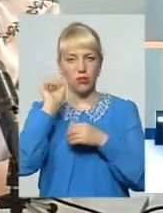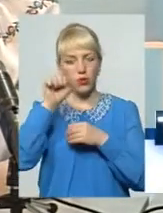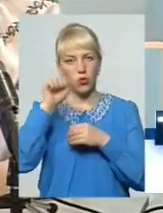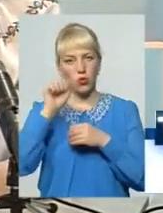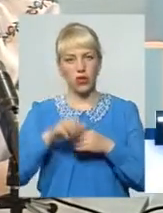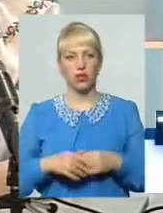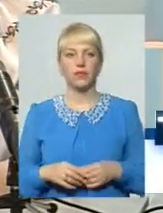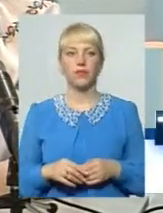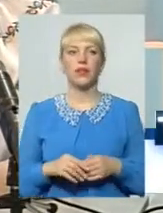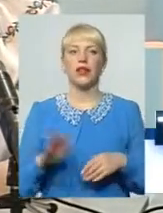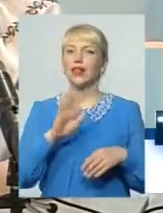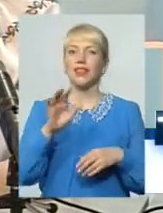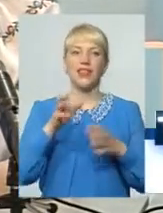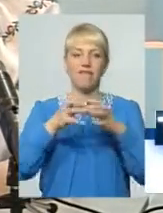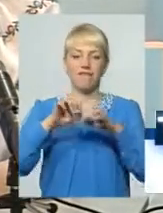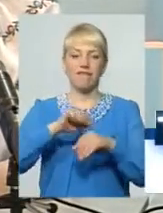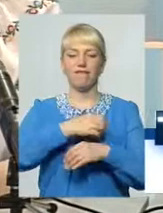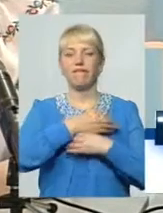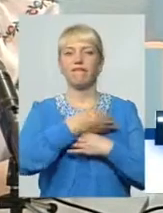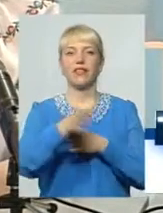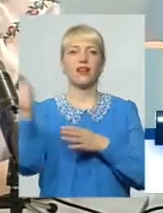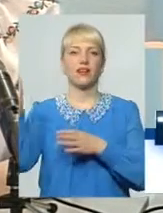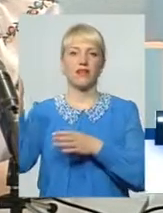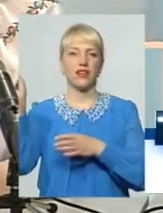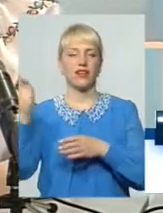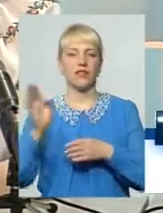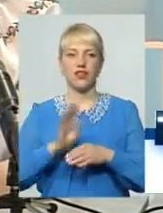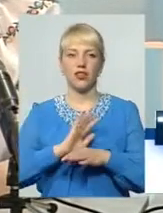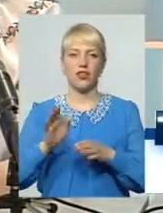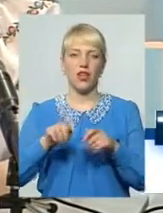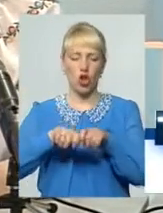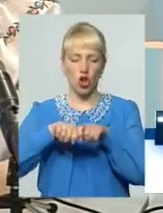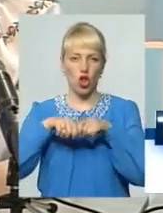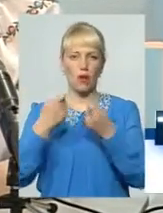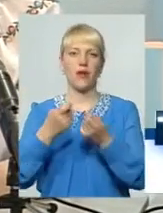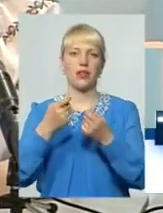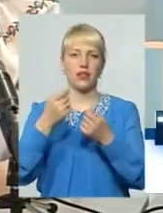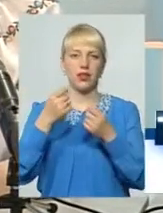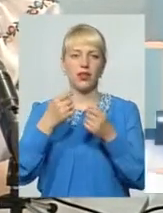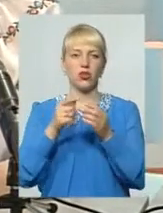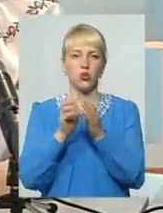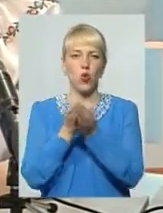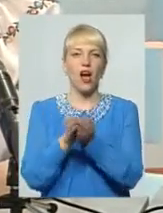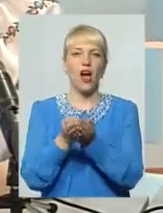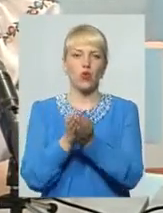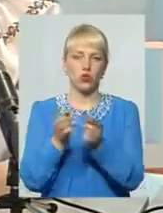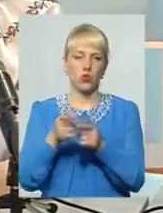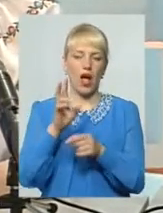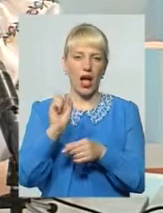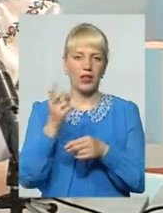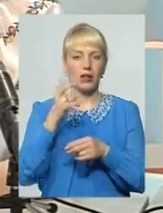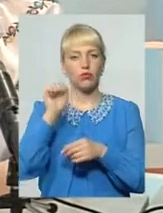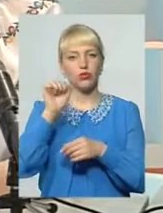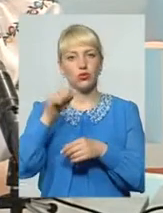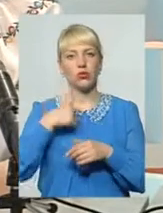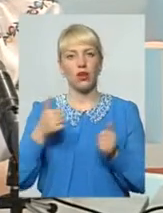Не відкривати двері, знаєте, так навстіж Не розламувати цю ракушку А так постукати, сказати Тук-тук,